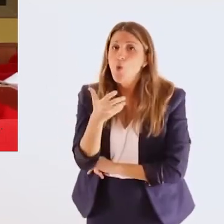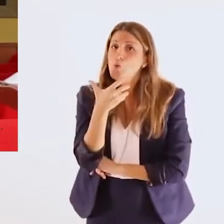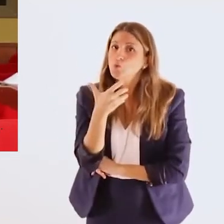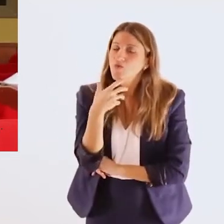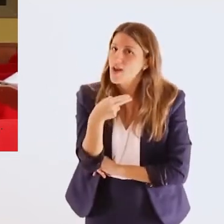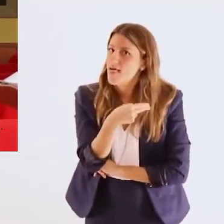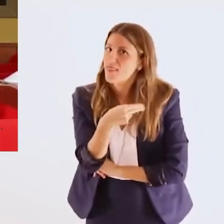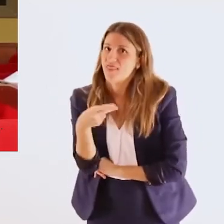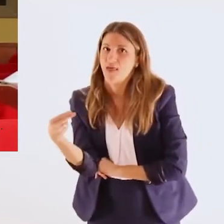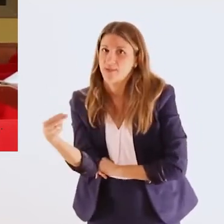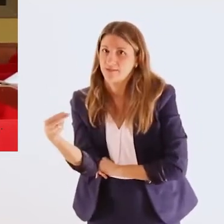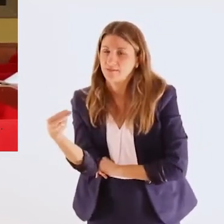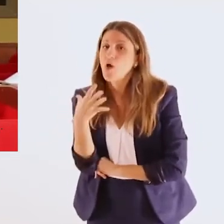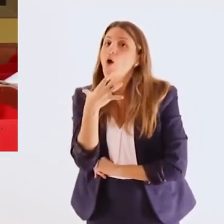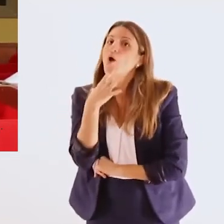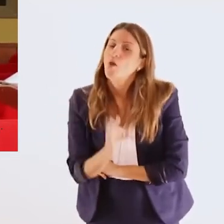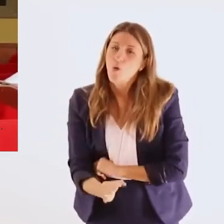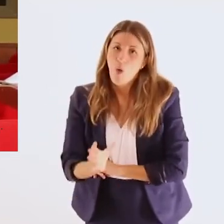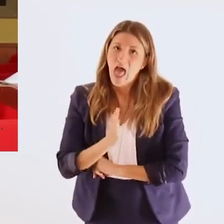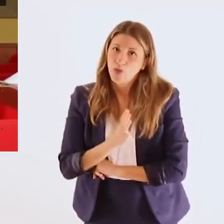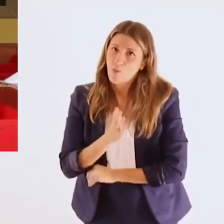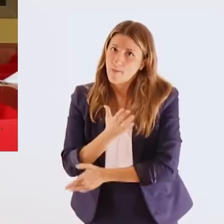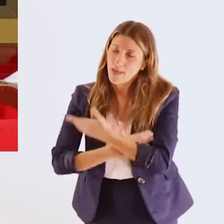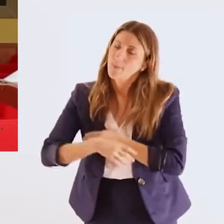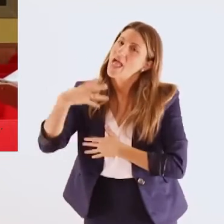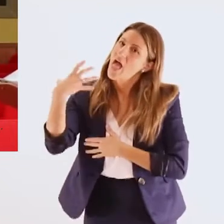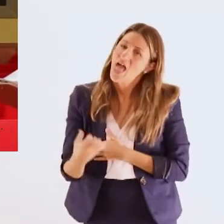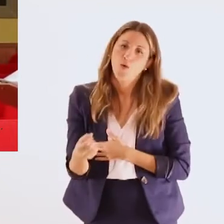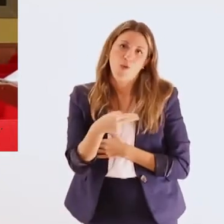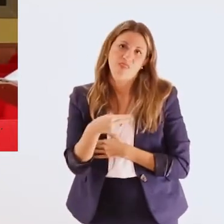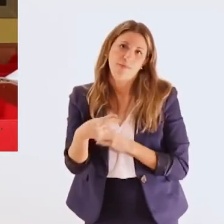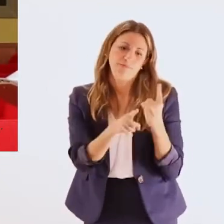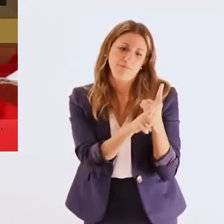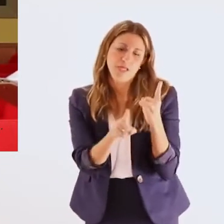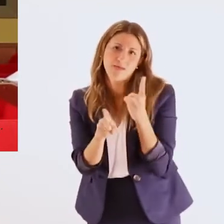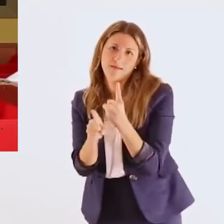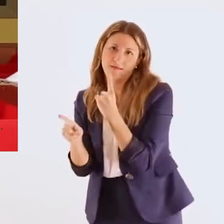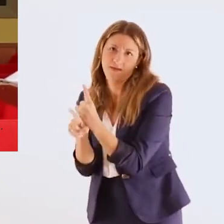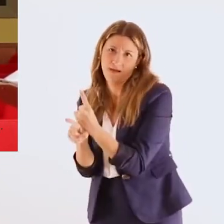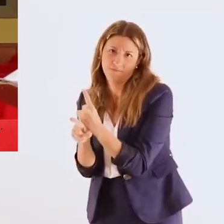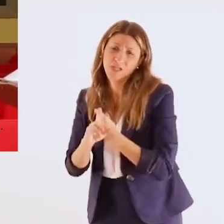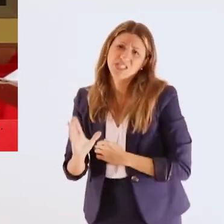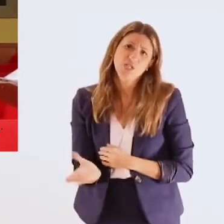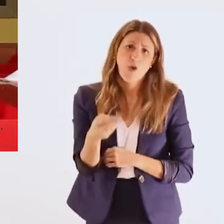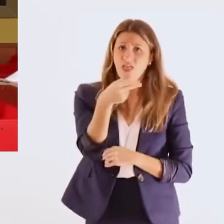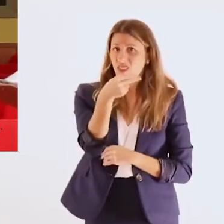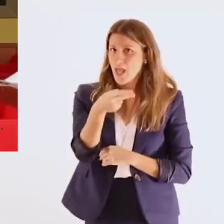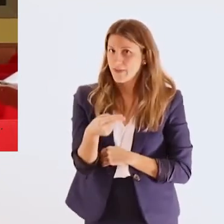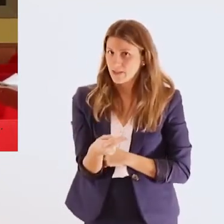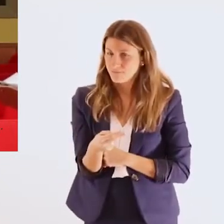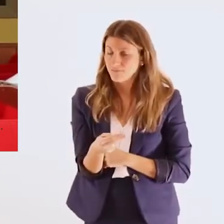προκειμένου να συζητήσουμε τα μείζωνα και πολύ ουσιαστικά ζητήματα που απασχολούν τα άτομα αναπηρία